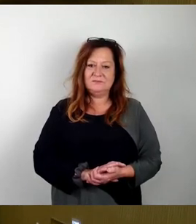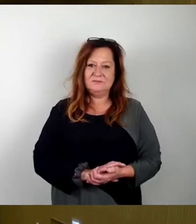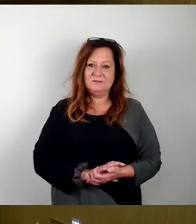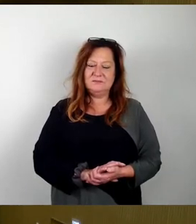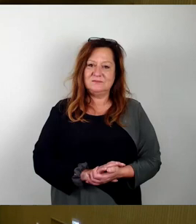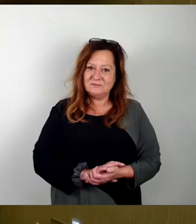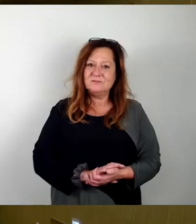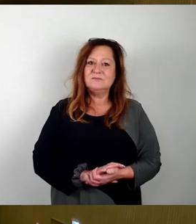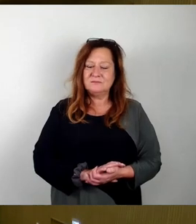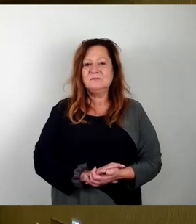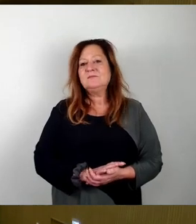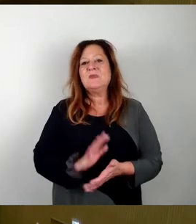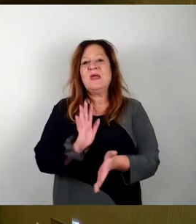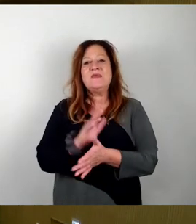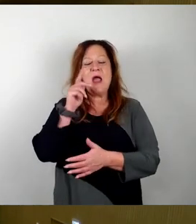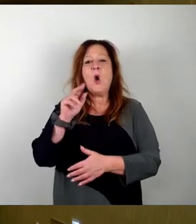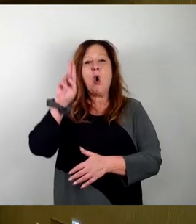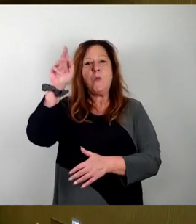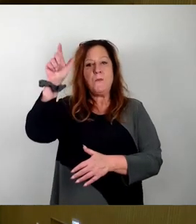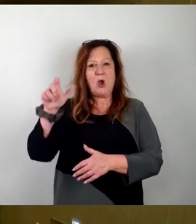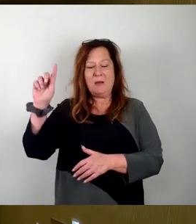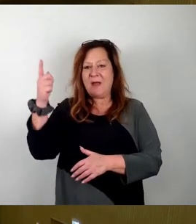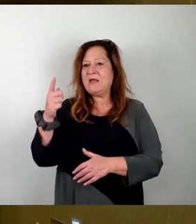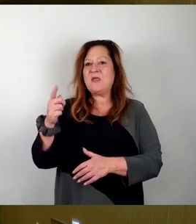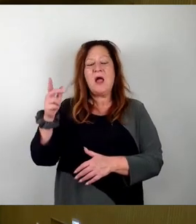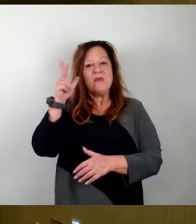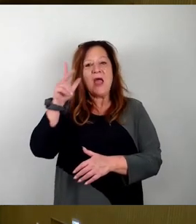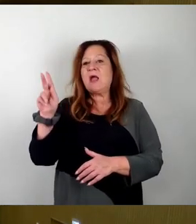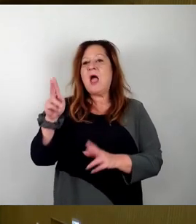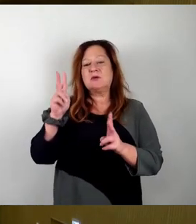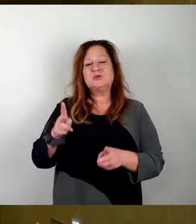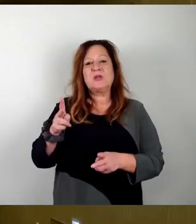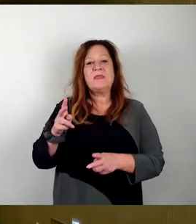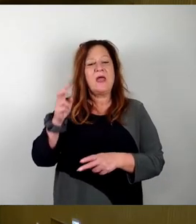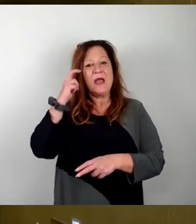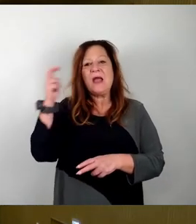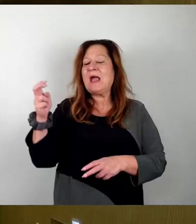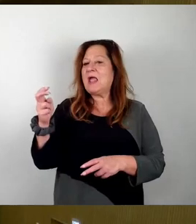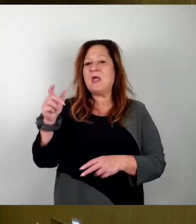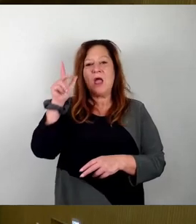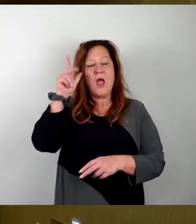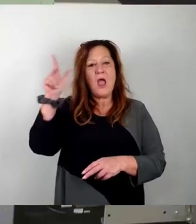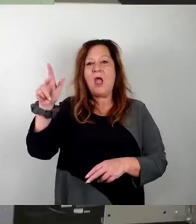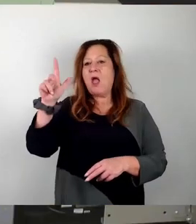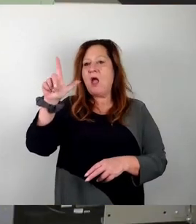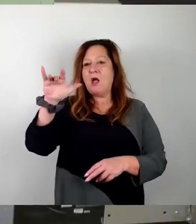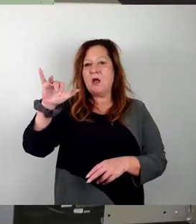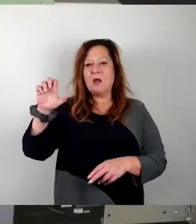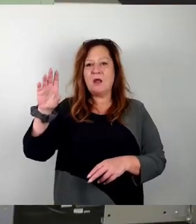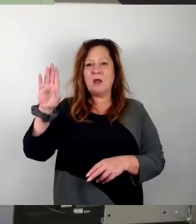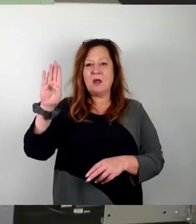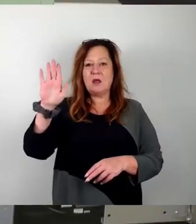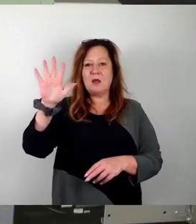Sehr geehrter Herr Oberbürgermeister, sehr geehrte Stadträte, liebe Zuschauer, Herr Nietzsche hat ja dankenswerterweise unseren interfraktionellen Antrag bereits